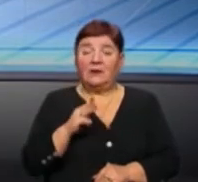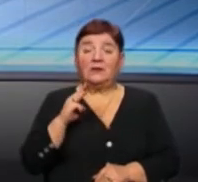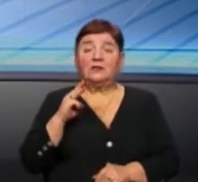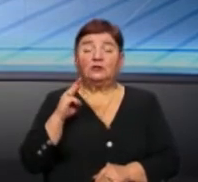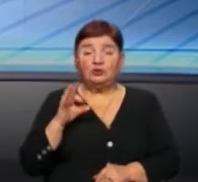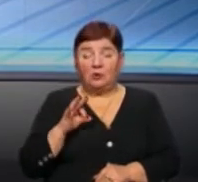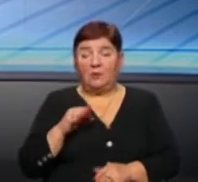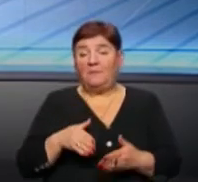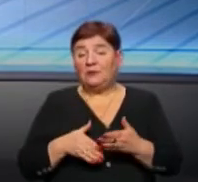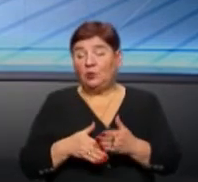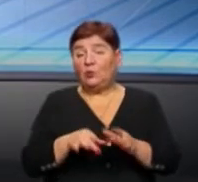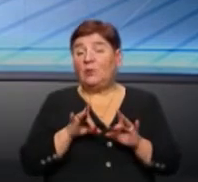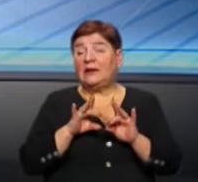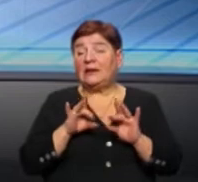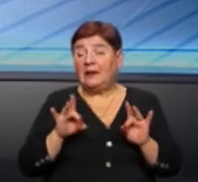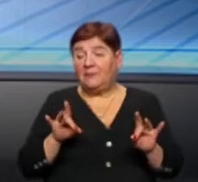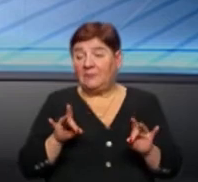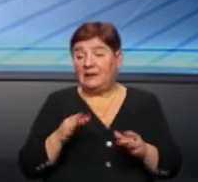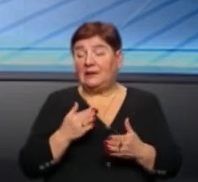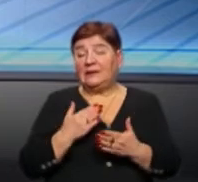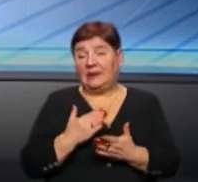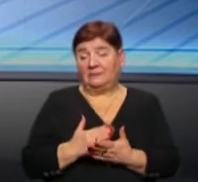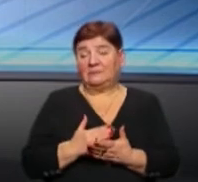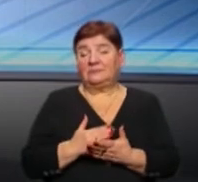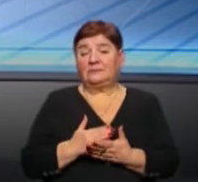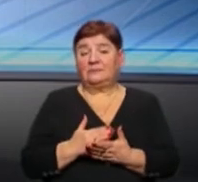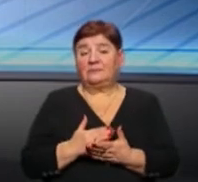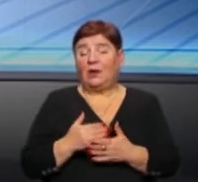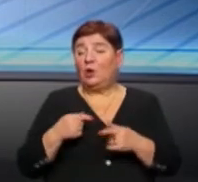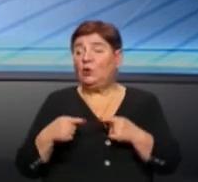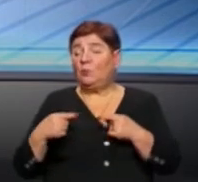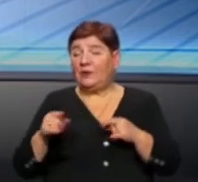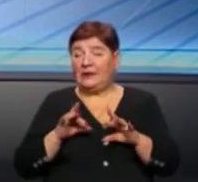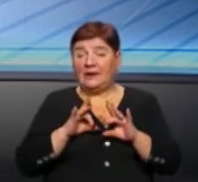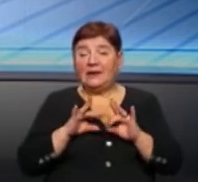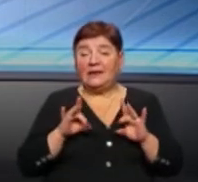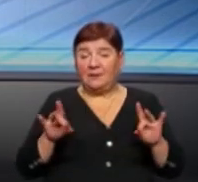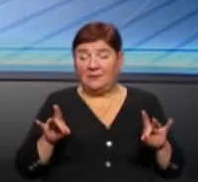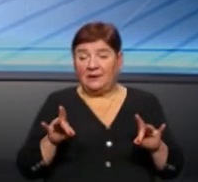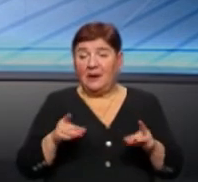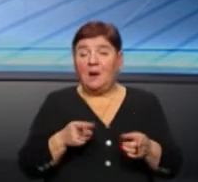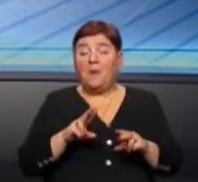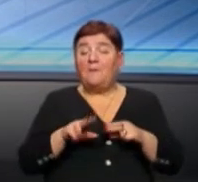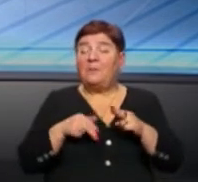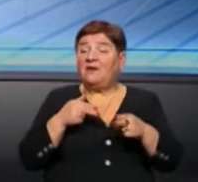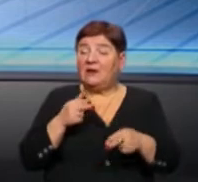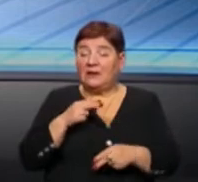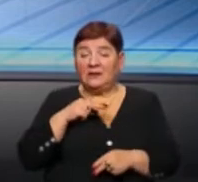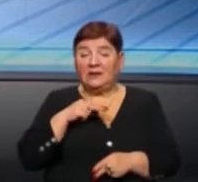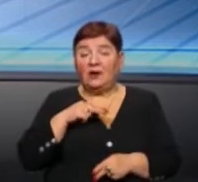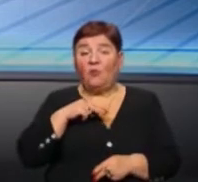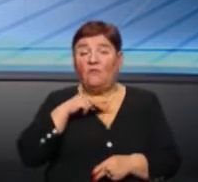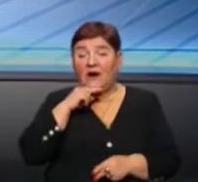метою реклами є що? Є любої реклами. Це привернення уваги